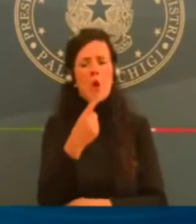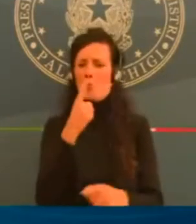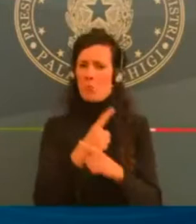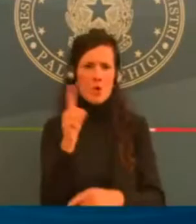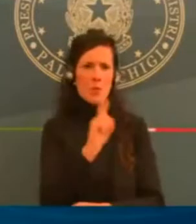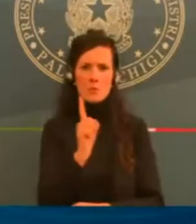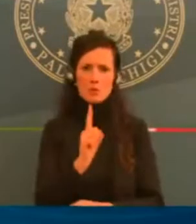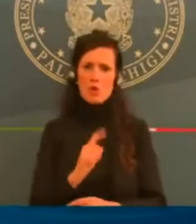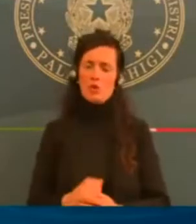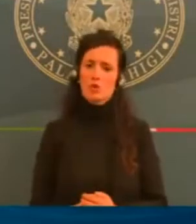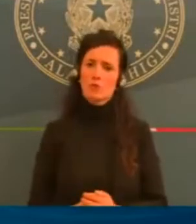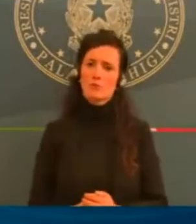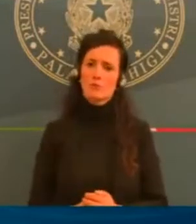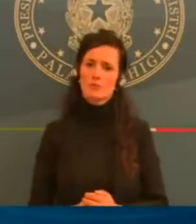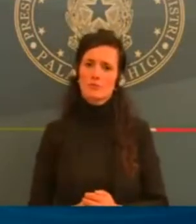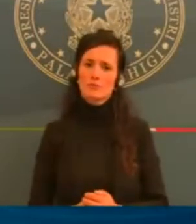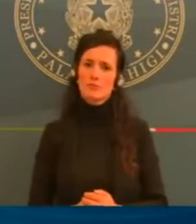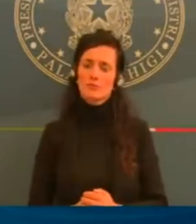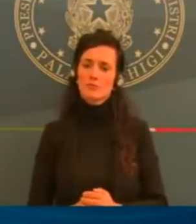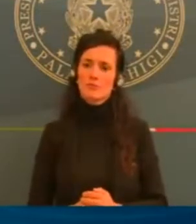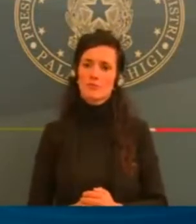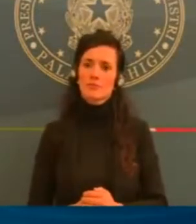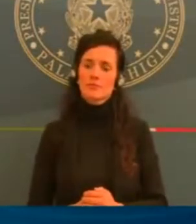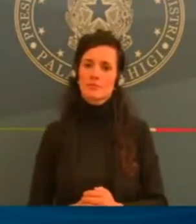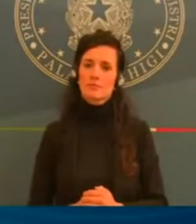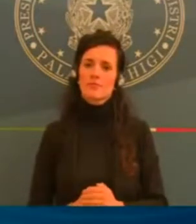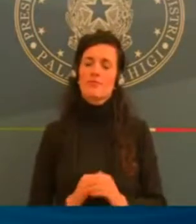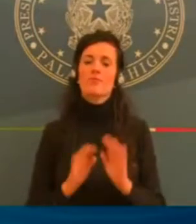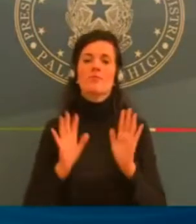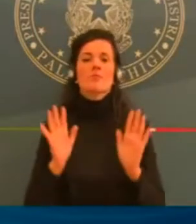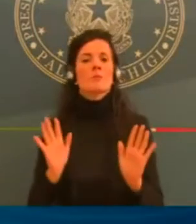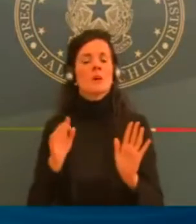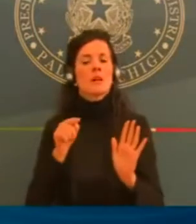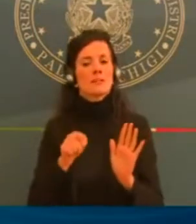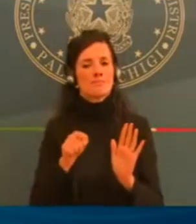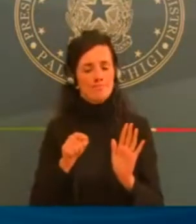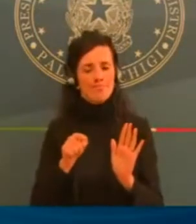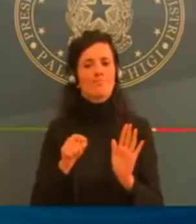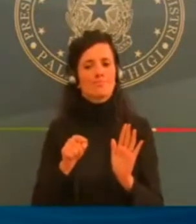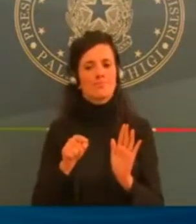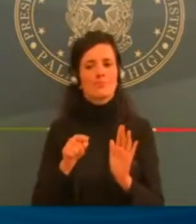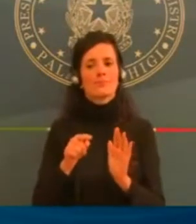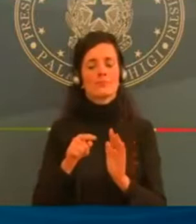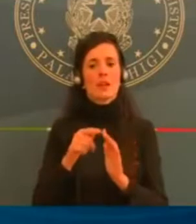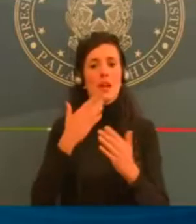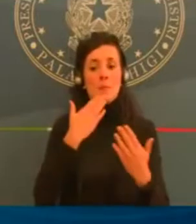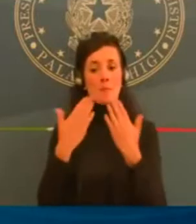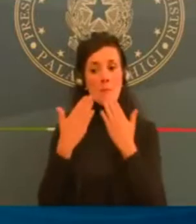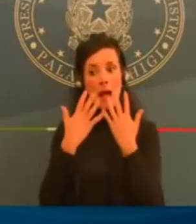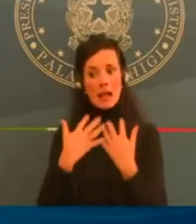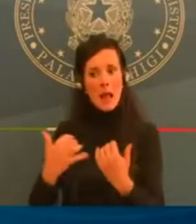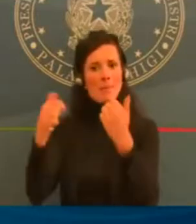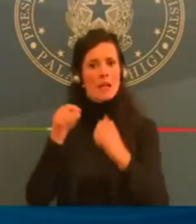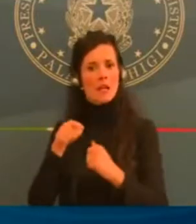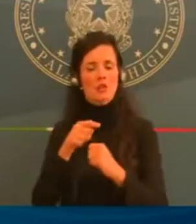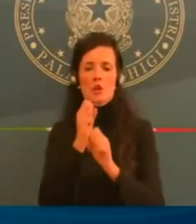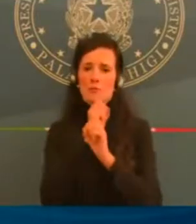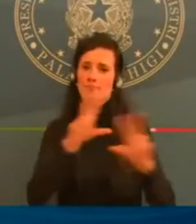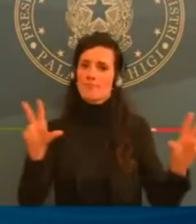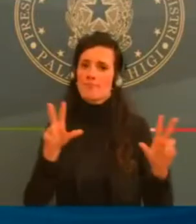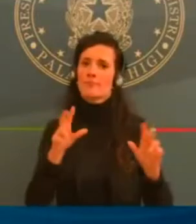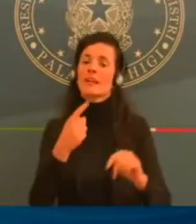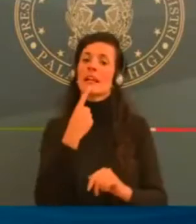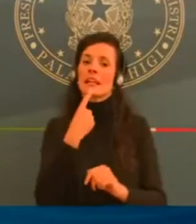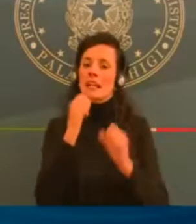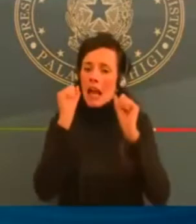venire incontro a chi abita nei comuni più piccoli sono permessi gli spostamenti dei comuni fino a 5.000 abitanti per